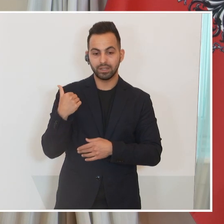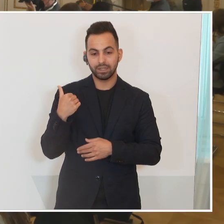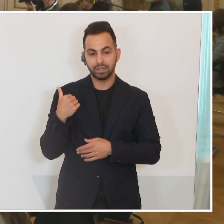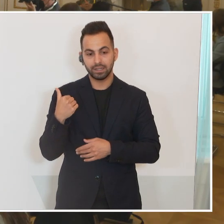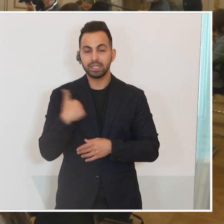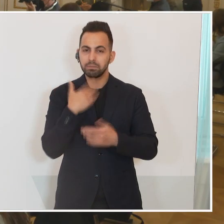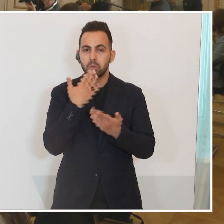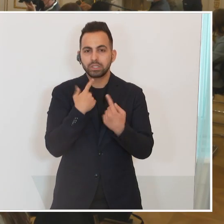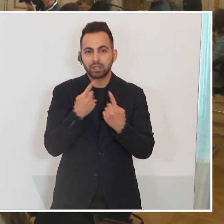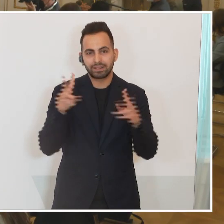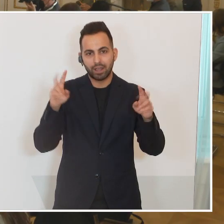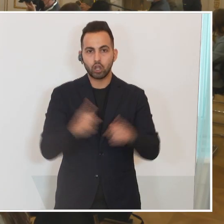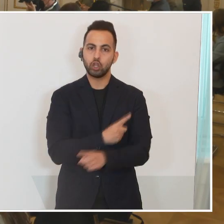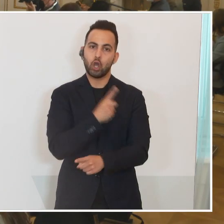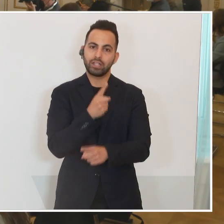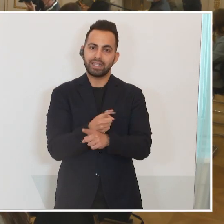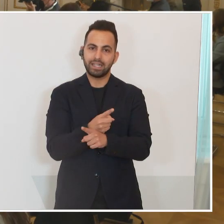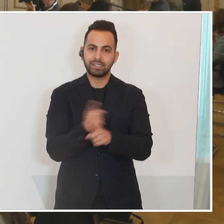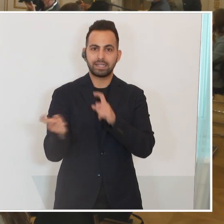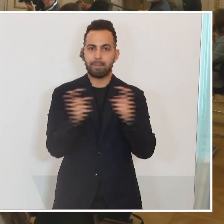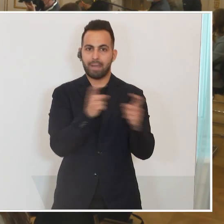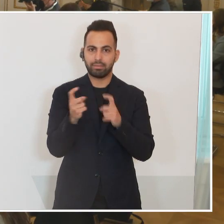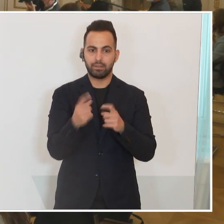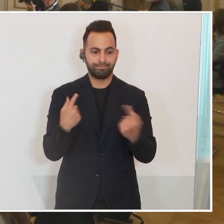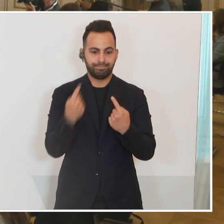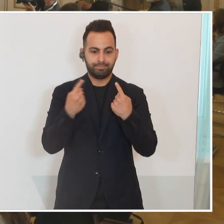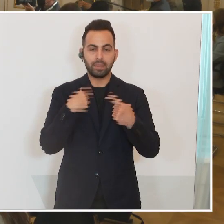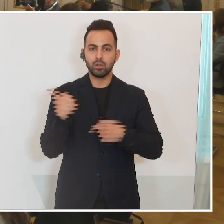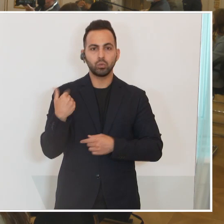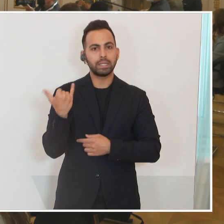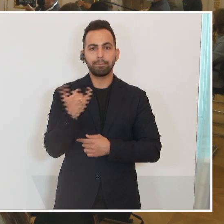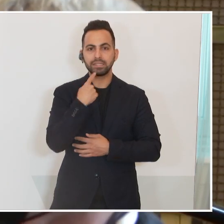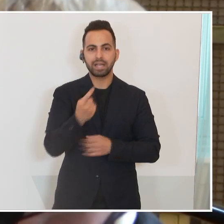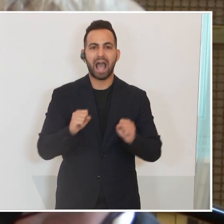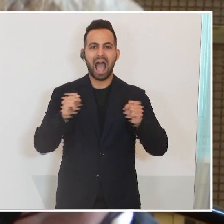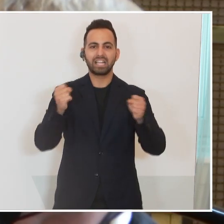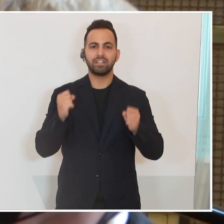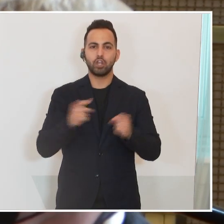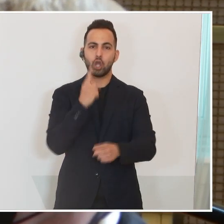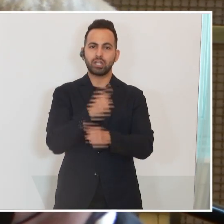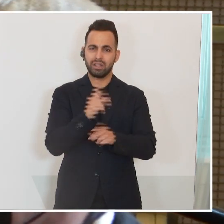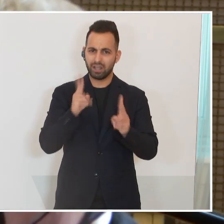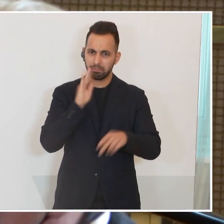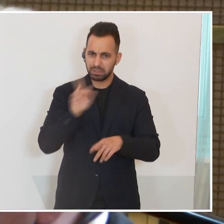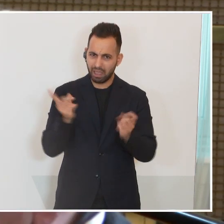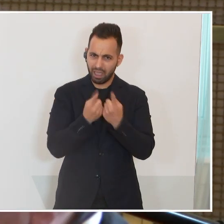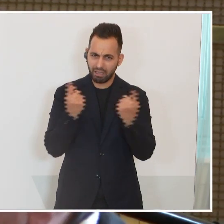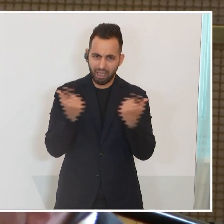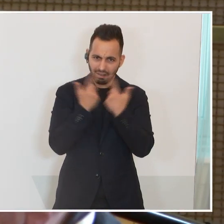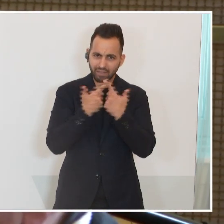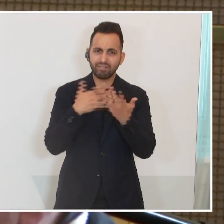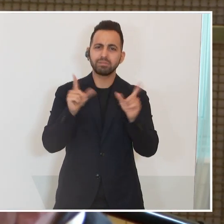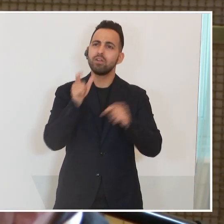mal flapsig sagen, eine Neutralitätsdebatte am Hals. Sie erwähnen immer wieder die aktive Neutralität. Können Sie das nochmal etwas